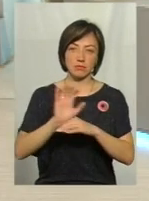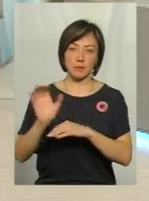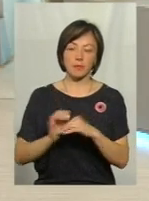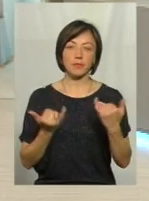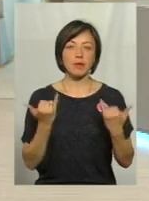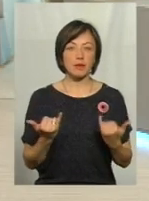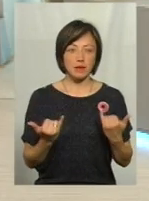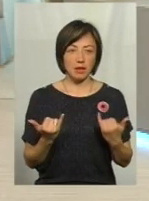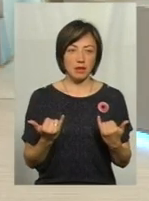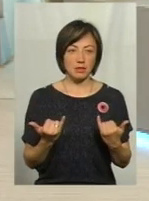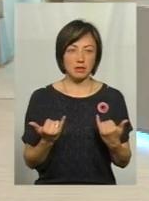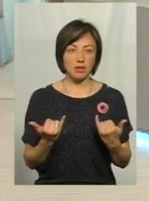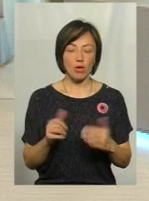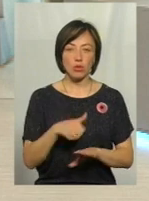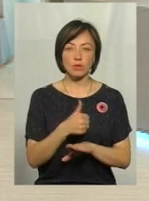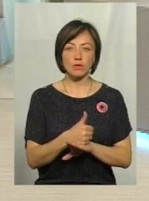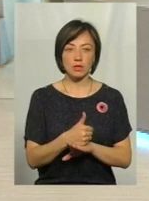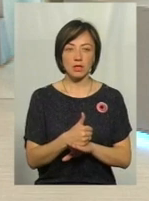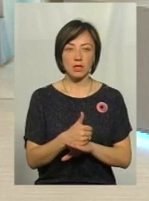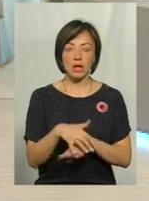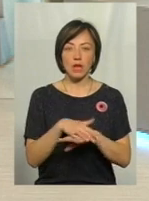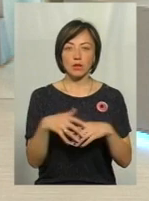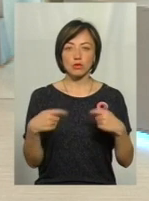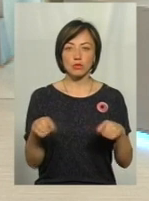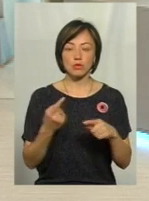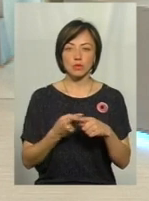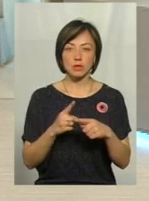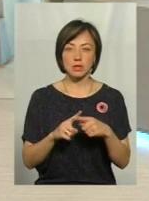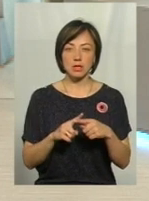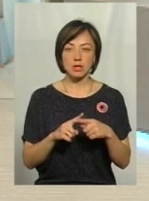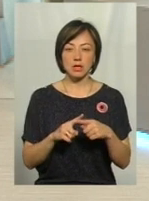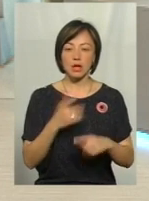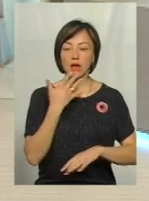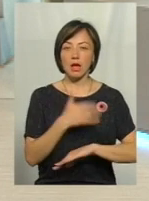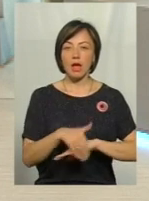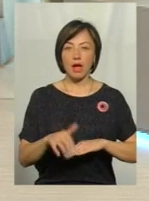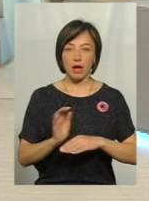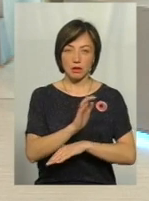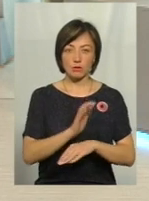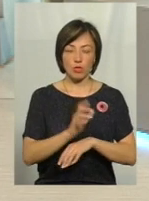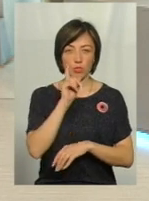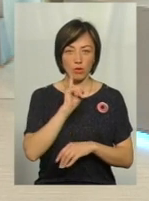наразі основний ринок їх збуту – це експорт поки що.